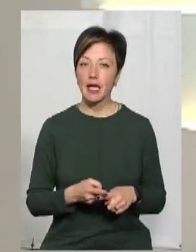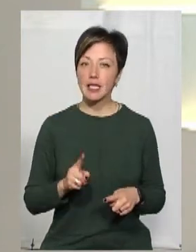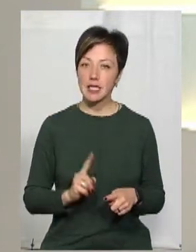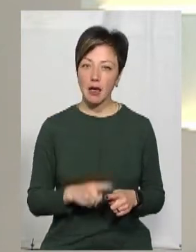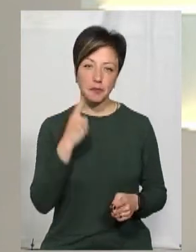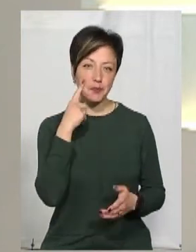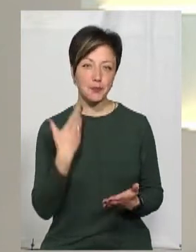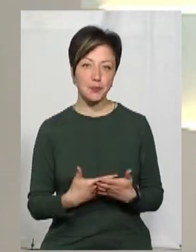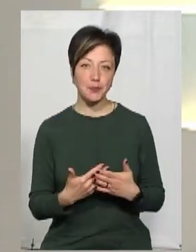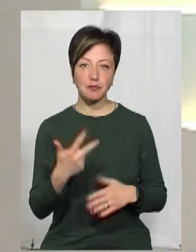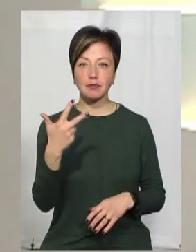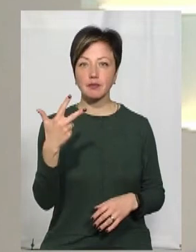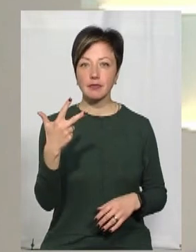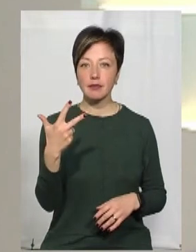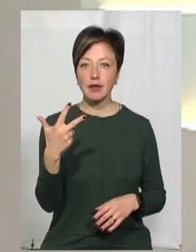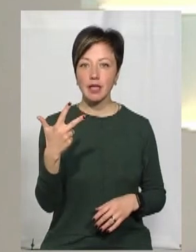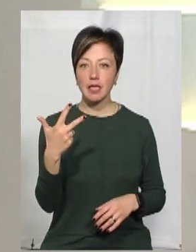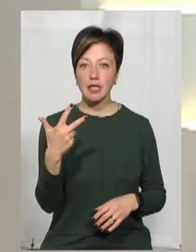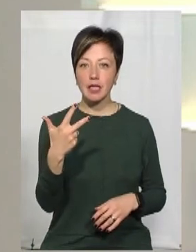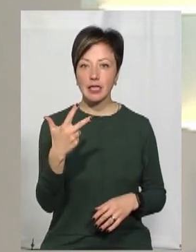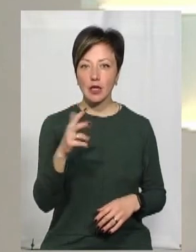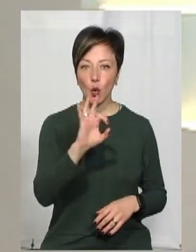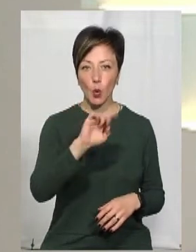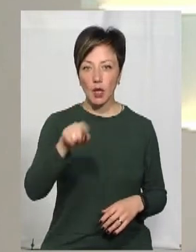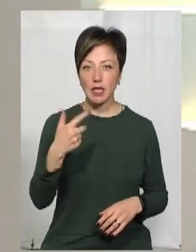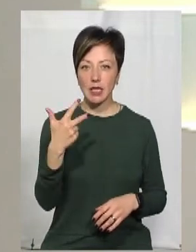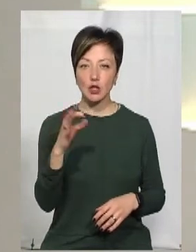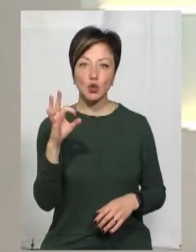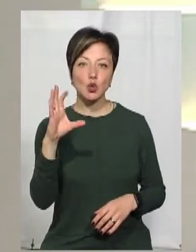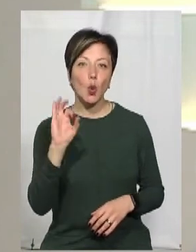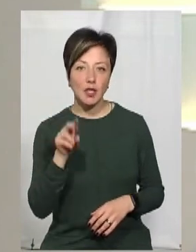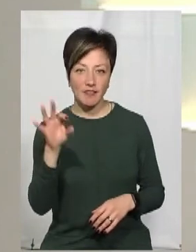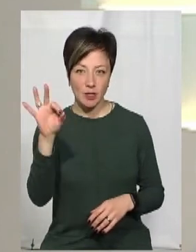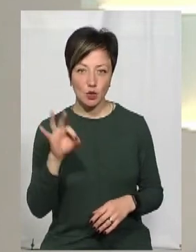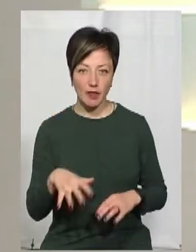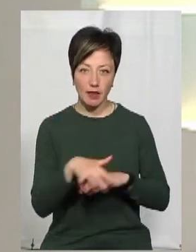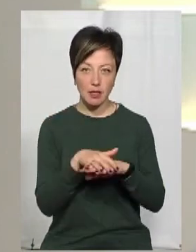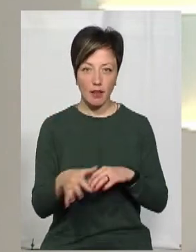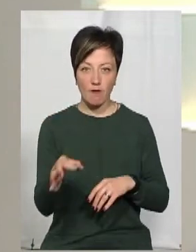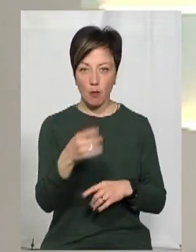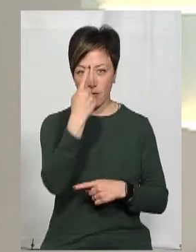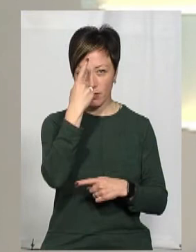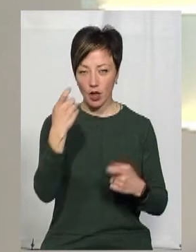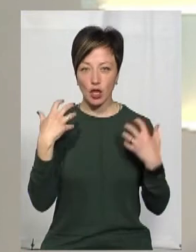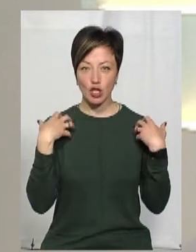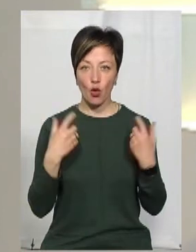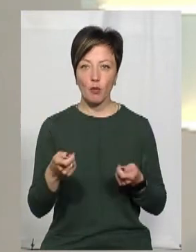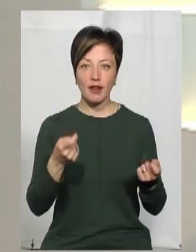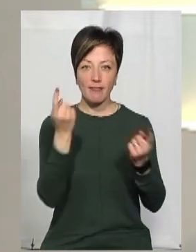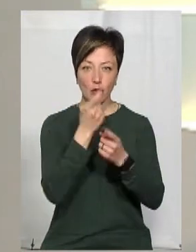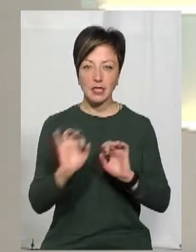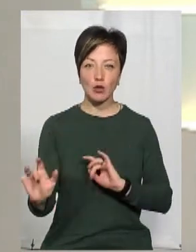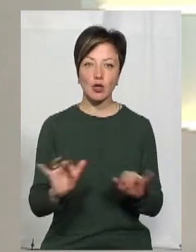орієнтовно 0,03% від всього населення в області. Про це повідомила Інна Михайлова, начальниця управління